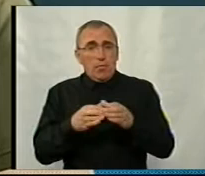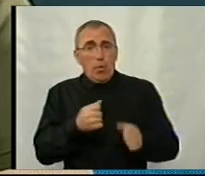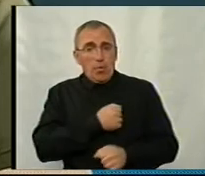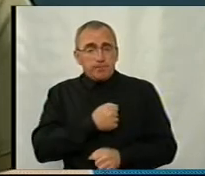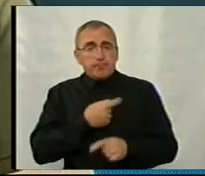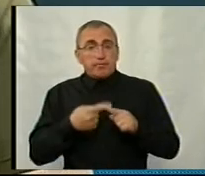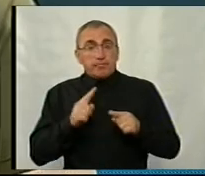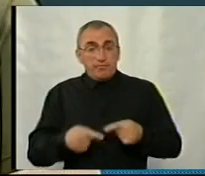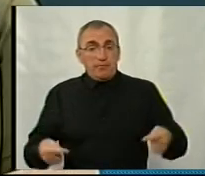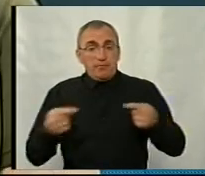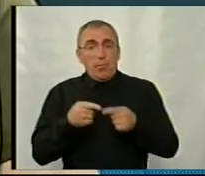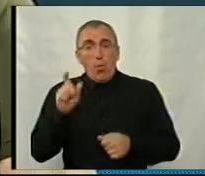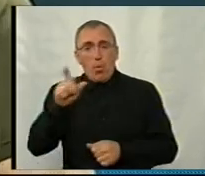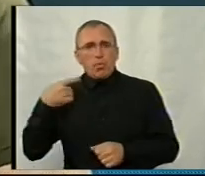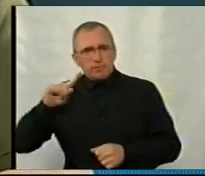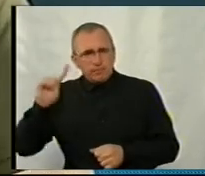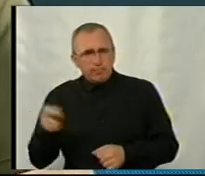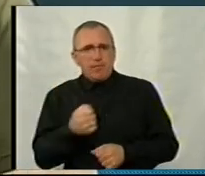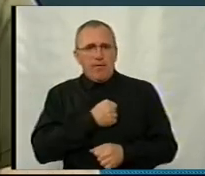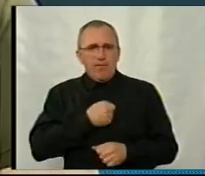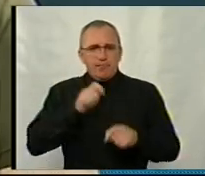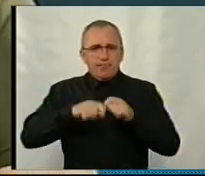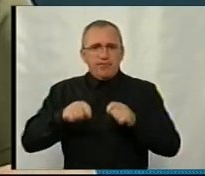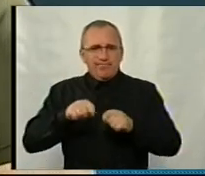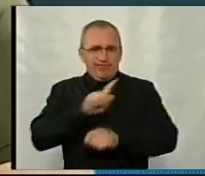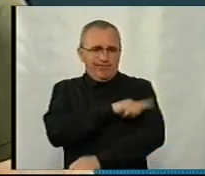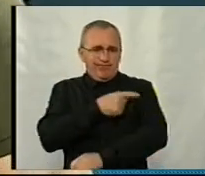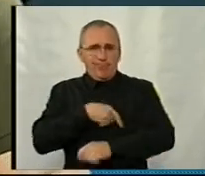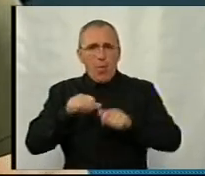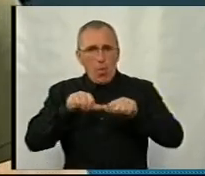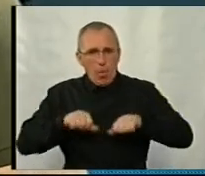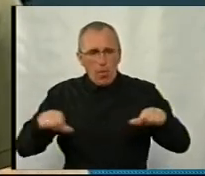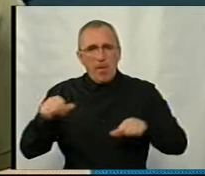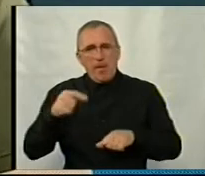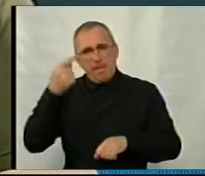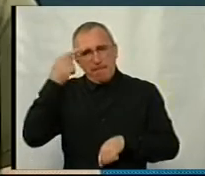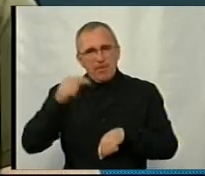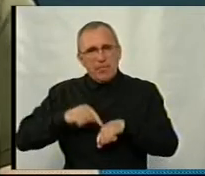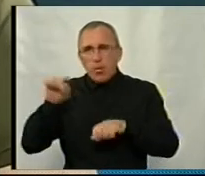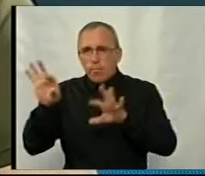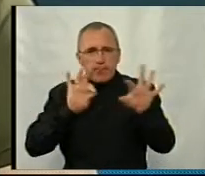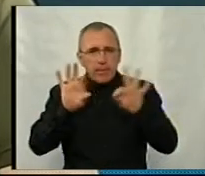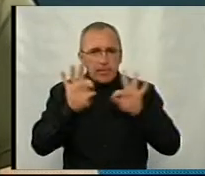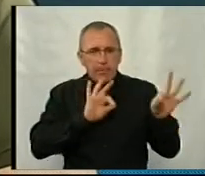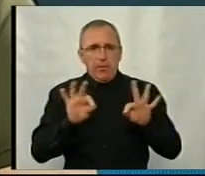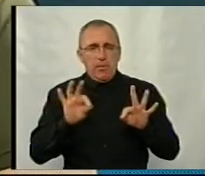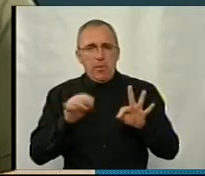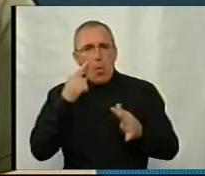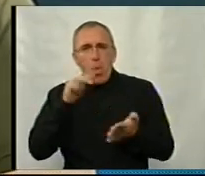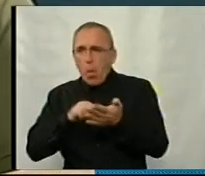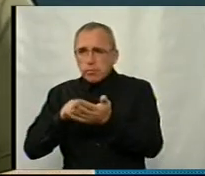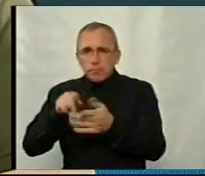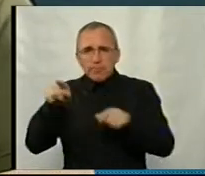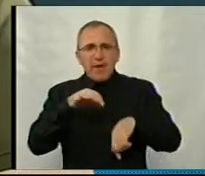визначається це коли люди вже пройшли контрольну медичну комісію, професійно-психологічний відбір, оцінили ми їх